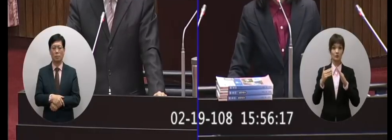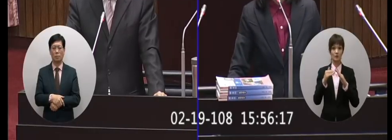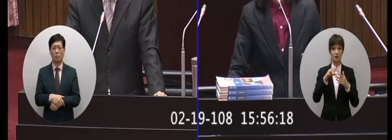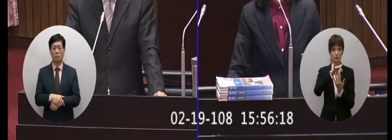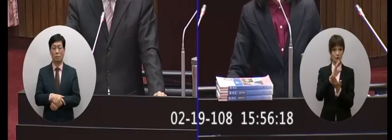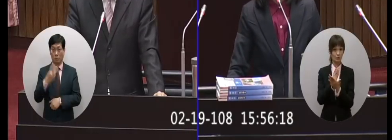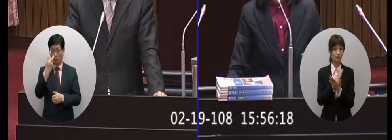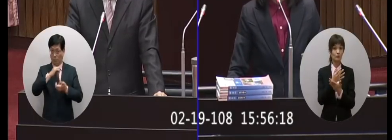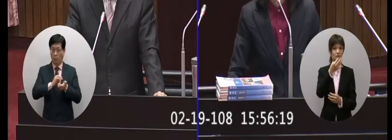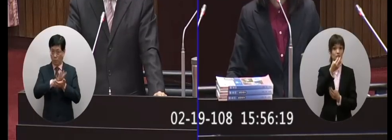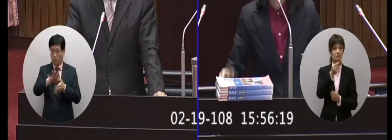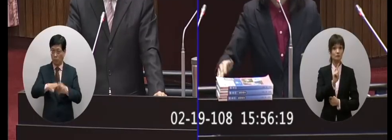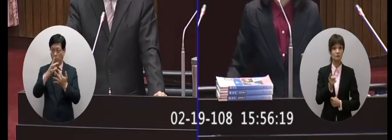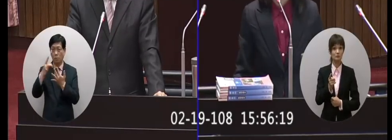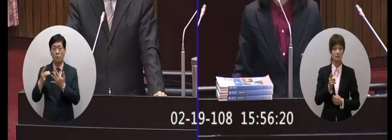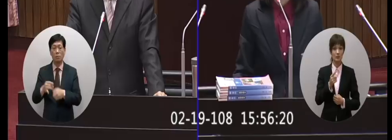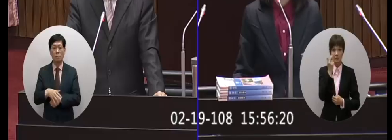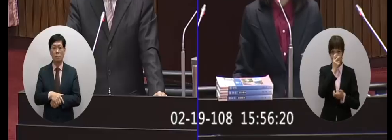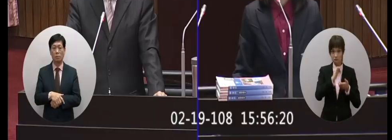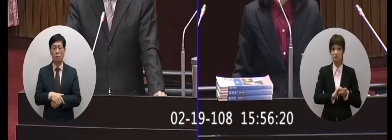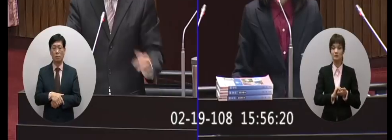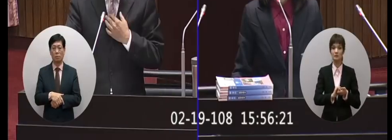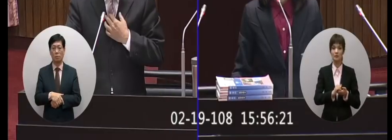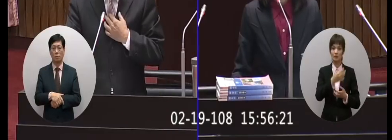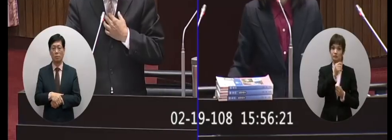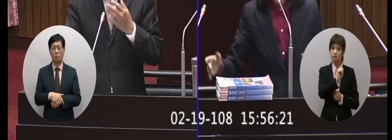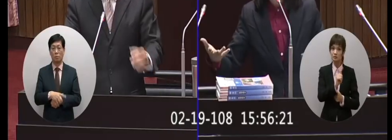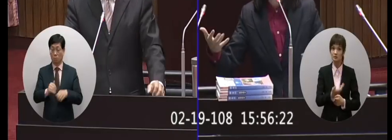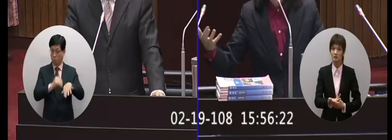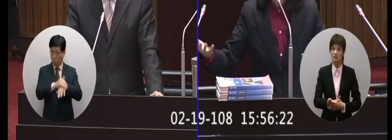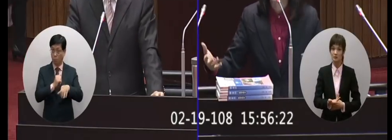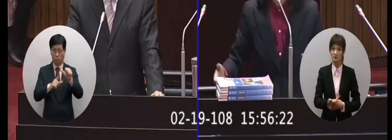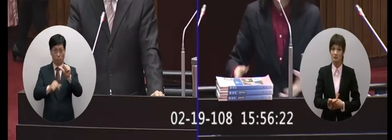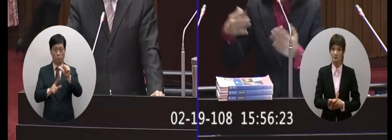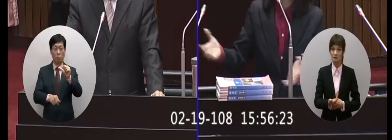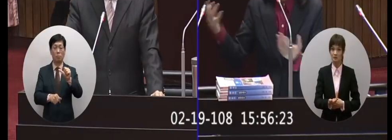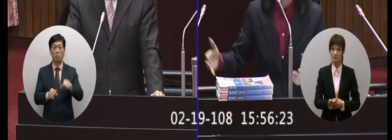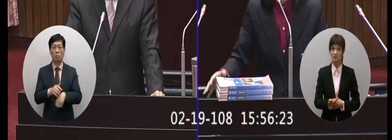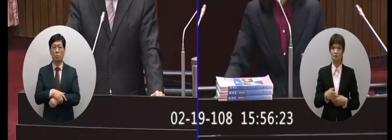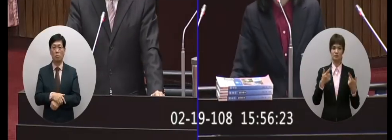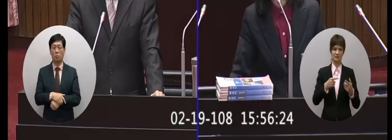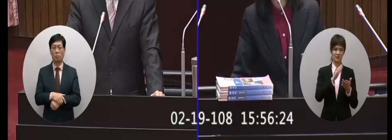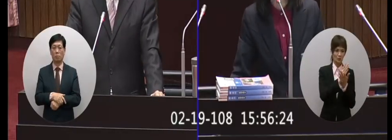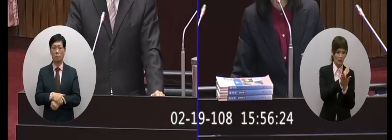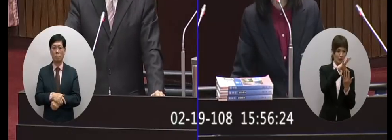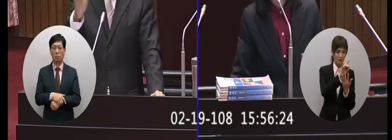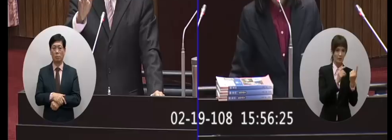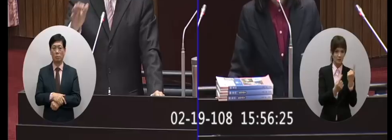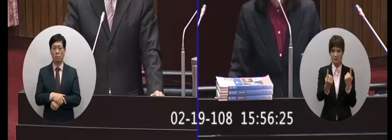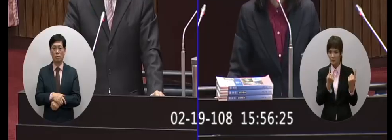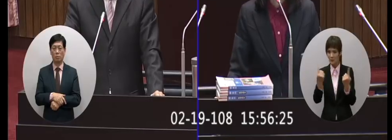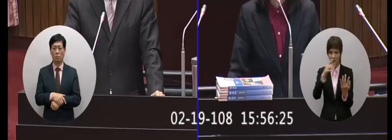就從審定後就開始進行審定後什麼時候嘛就完成審定就五月啊你不可能叫做一本一本選吧